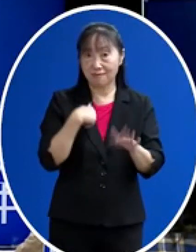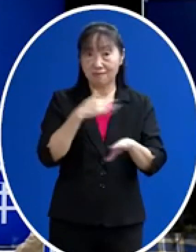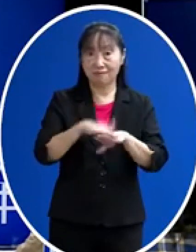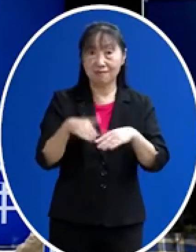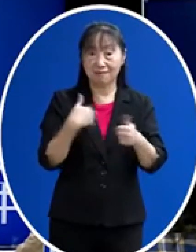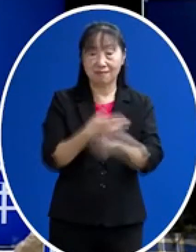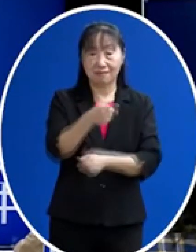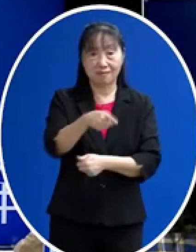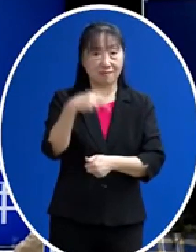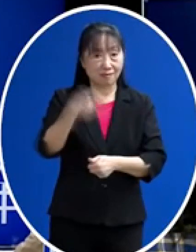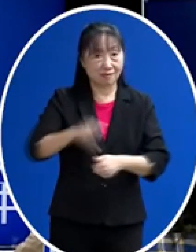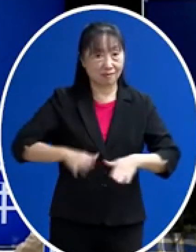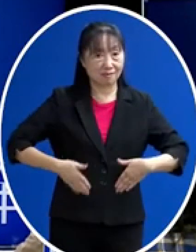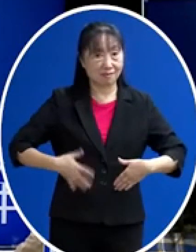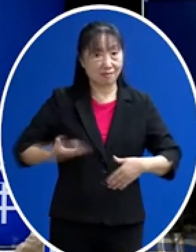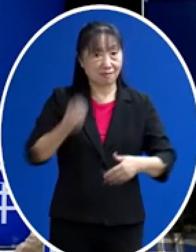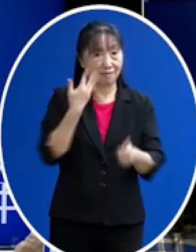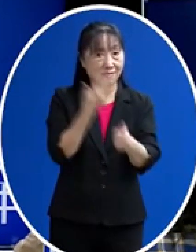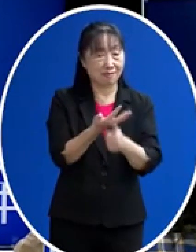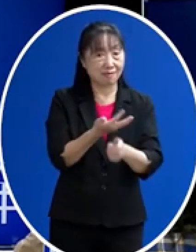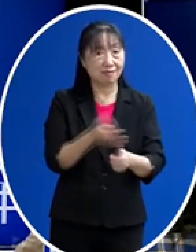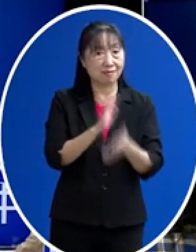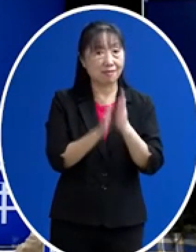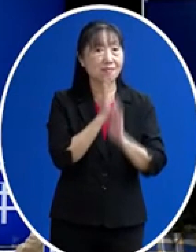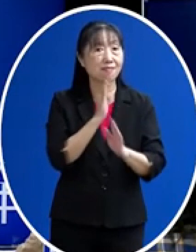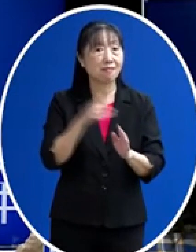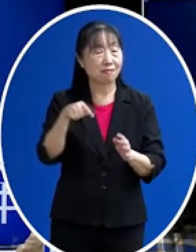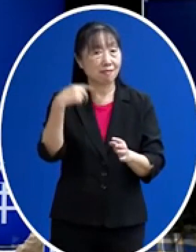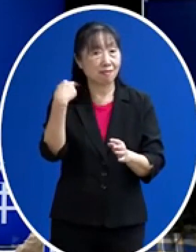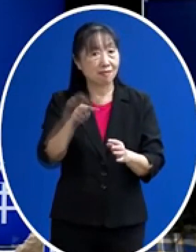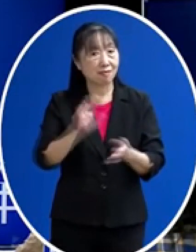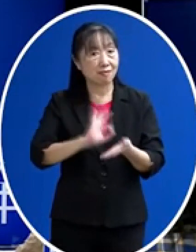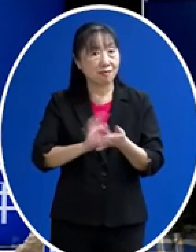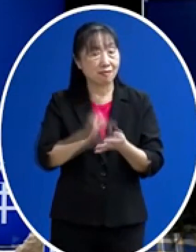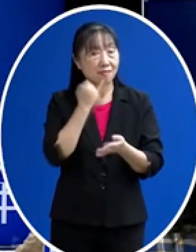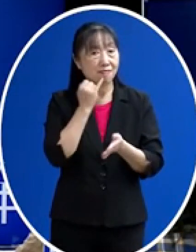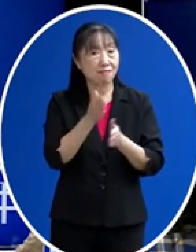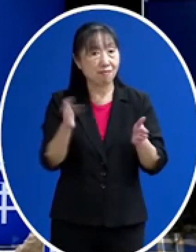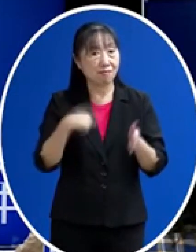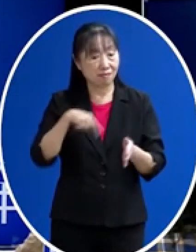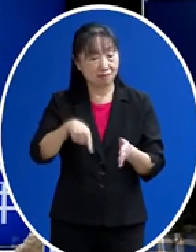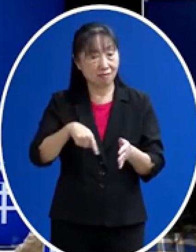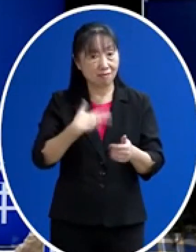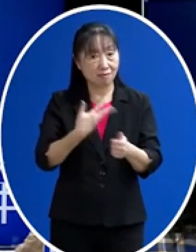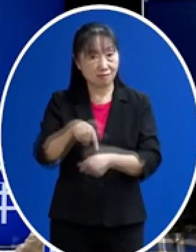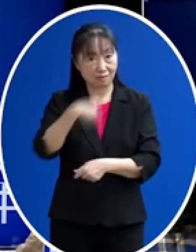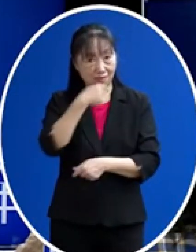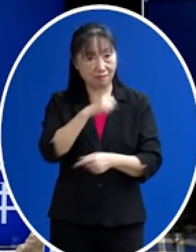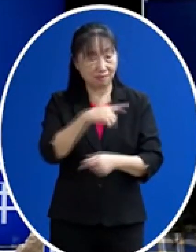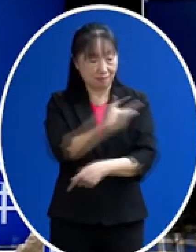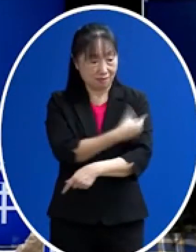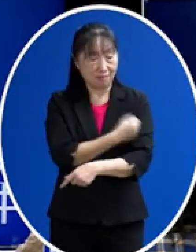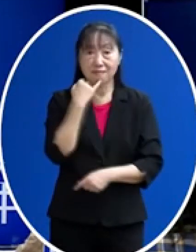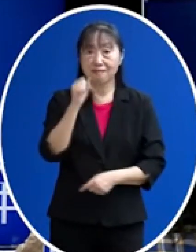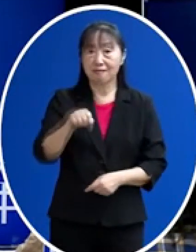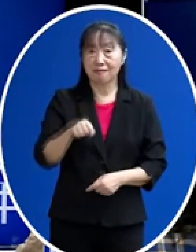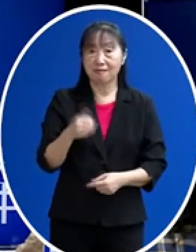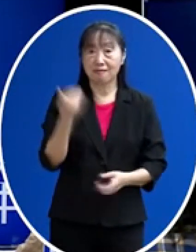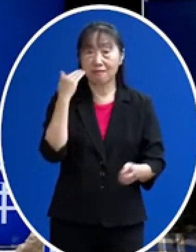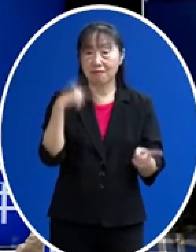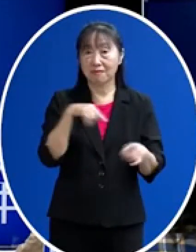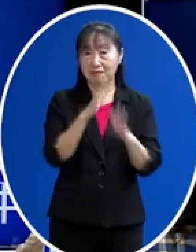就是緊急授權嗎 還是說未來他可以更廣泛運用 那我們國人是有機會打嗎那就是說 那他有 如果通過